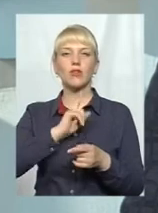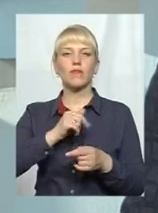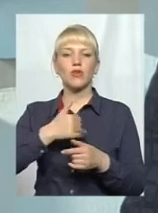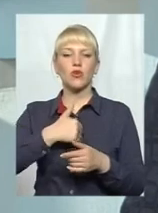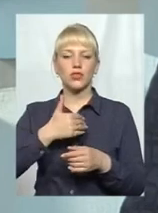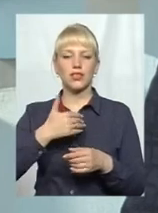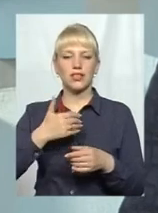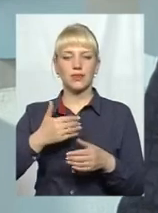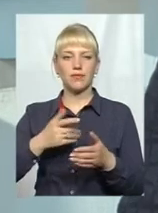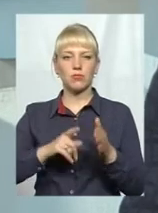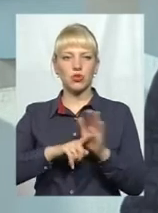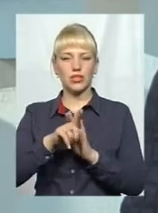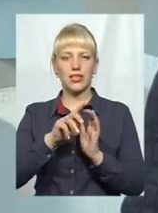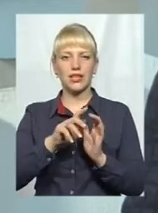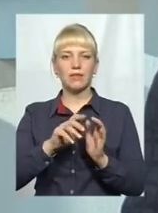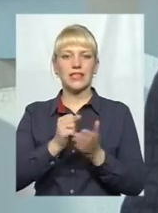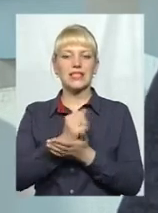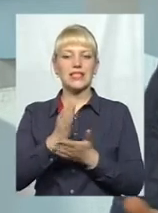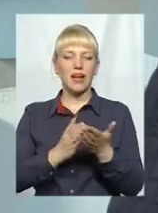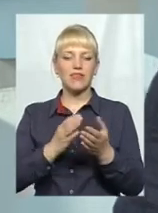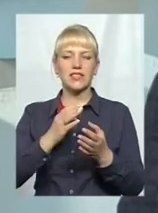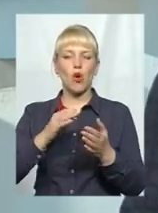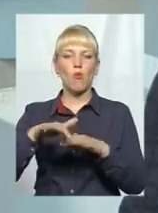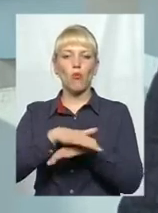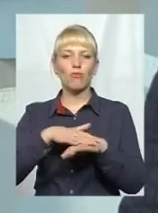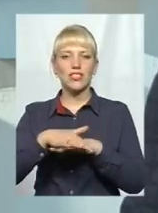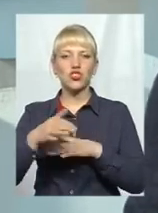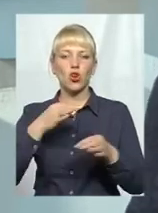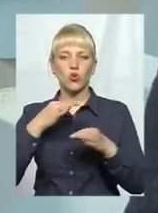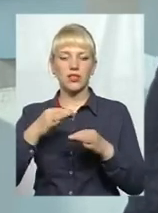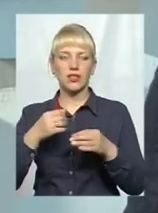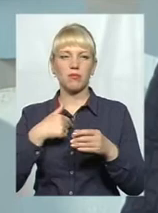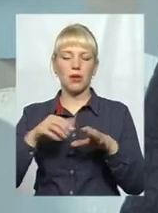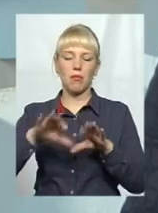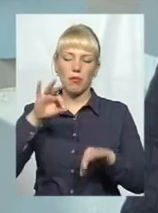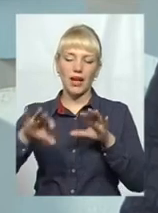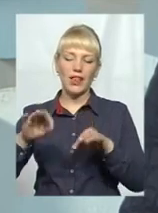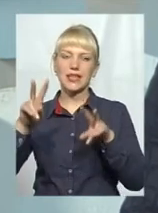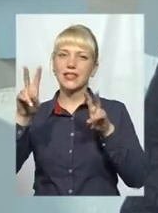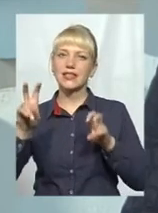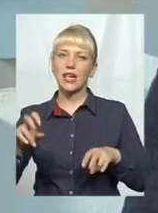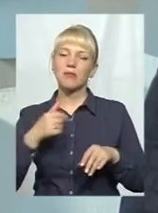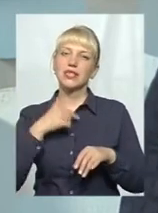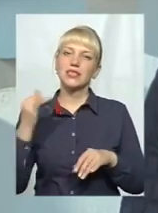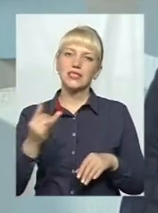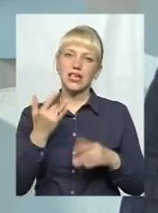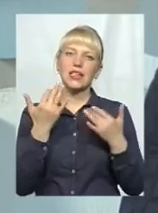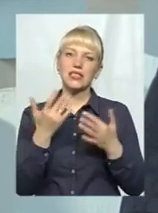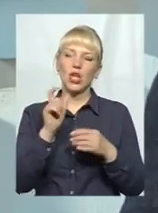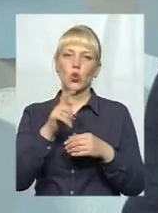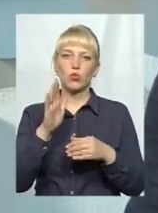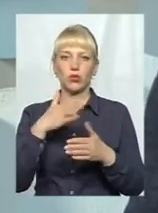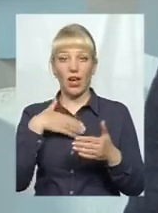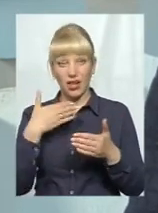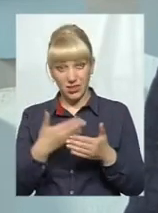публічних консультацій. В місті Хмельницькому з міським головою спілкувалися, обирали кілька тем. просто нас цікаво, наскільки громадяни будуть активними. Ну,